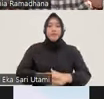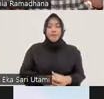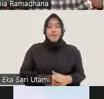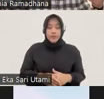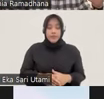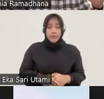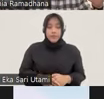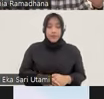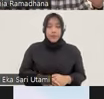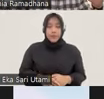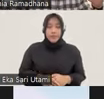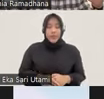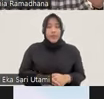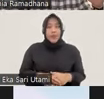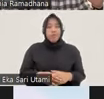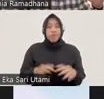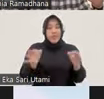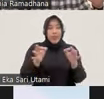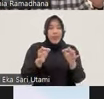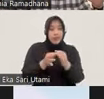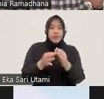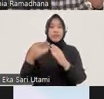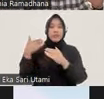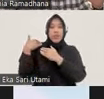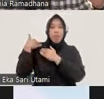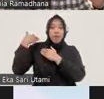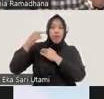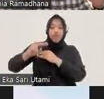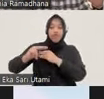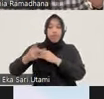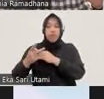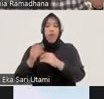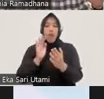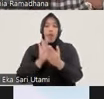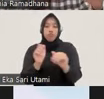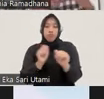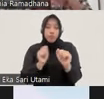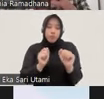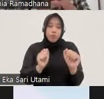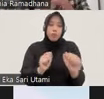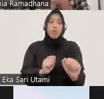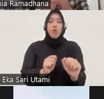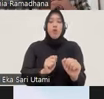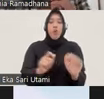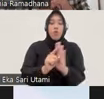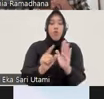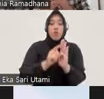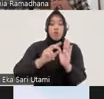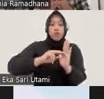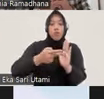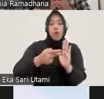jelang pergantian kekuasaan, dia kebut undang-undang yang penuh dengan kepentingan politik.